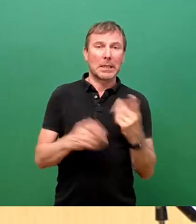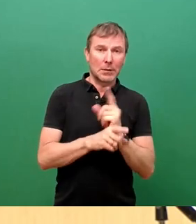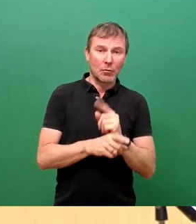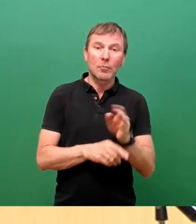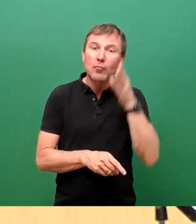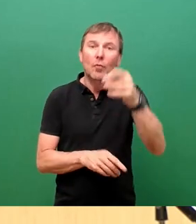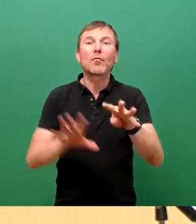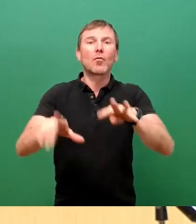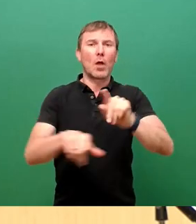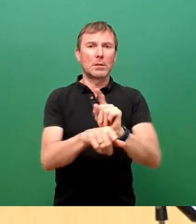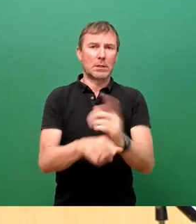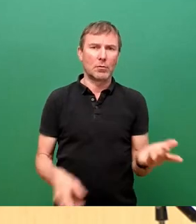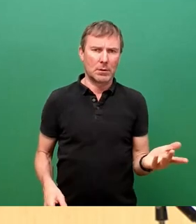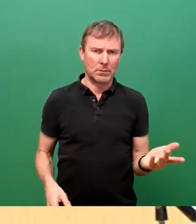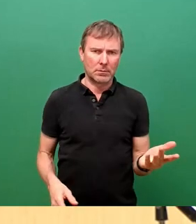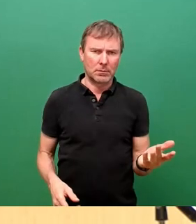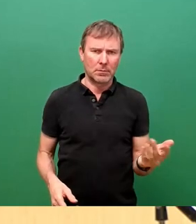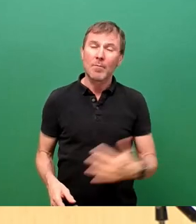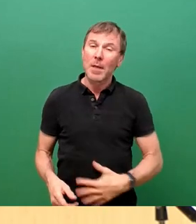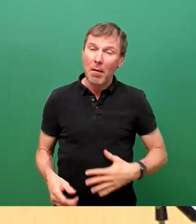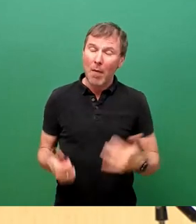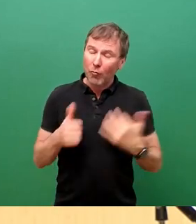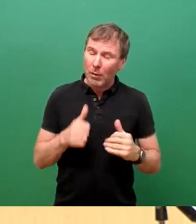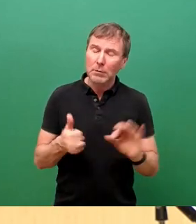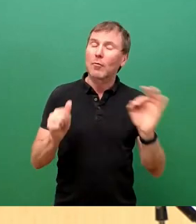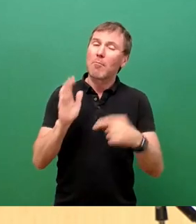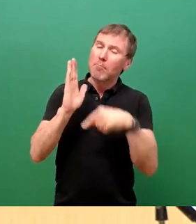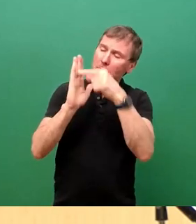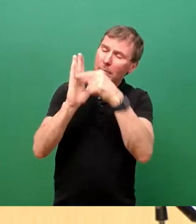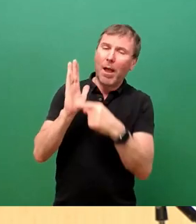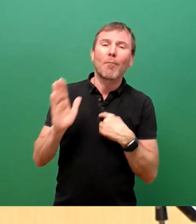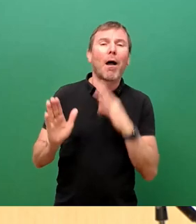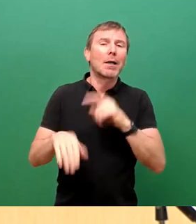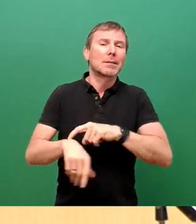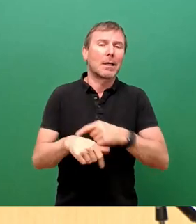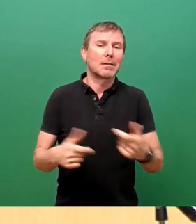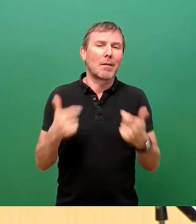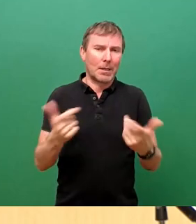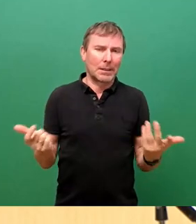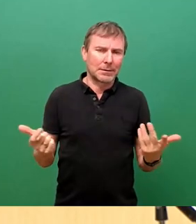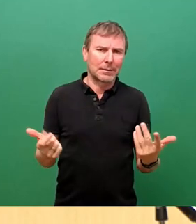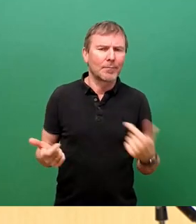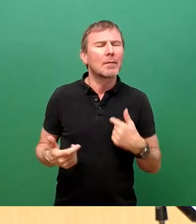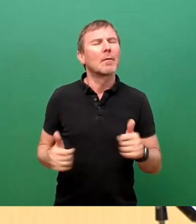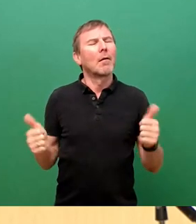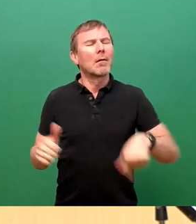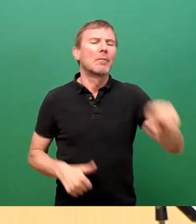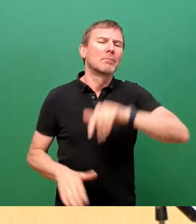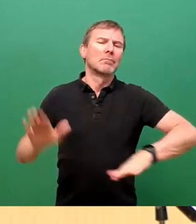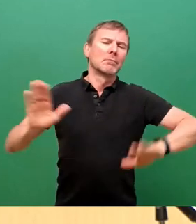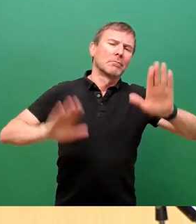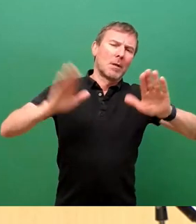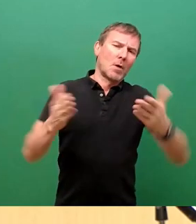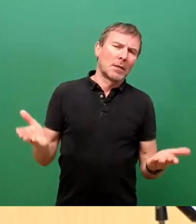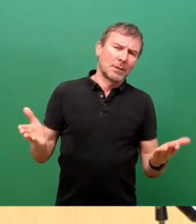Die Liste meiner Bauchschmerzen ist noch deutlich länger, als meine Redezeit zulässt. Nun leben wir ja aber in einer Demokratie. Und das höchste